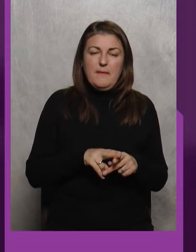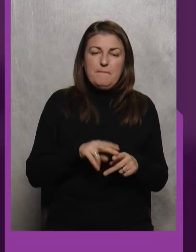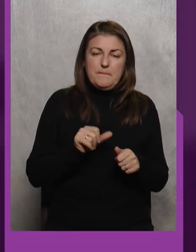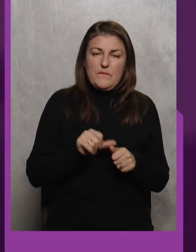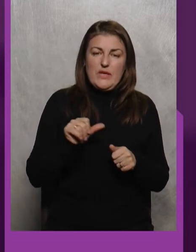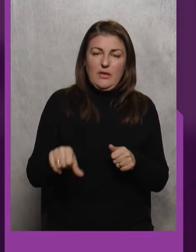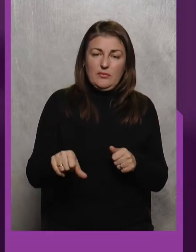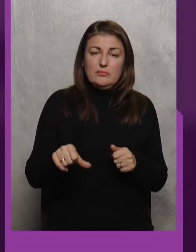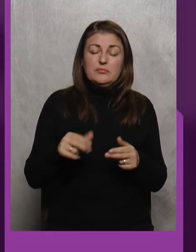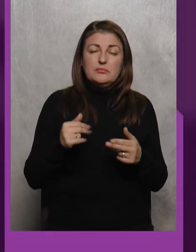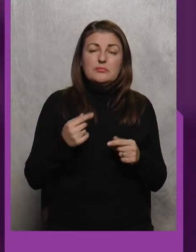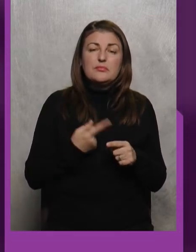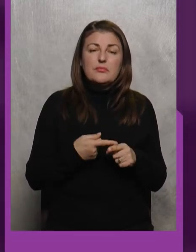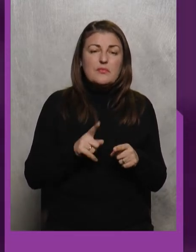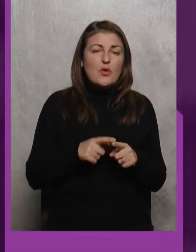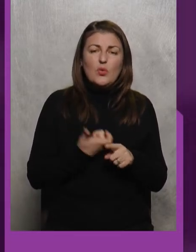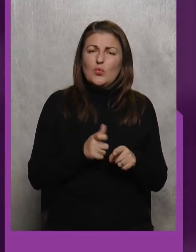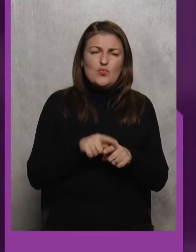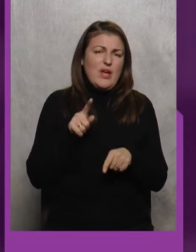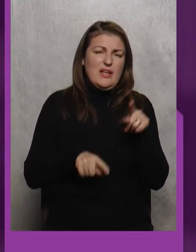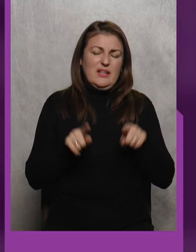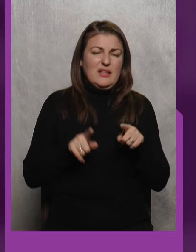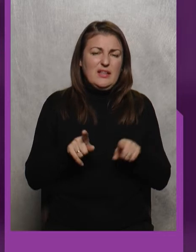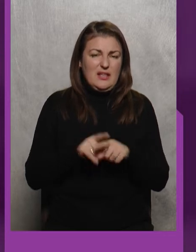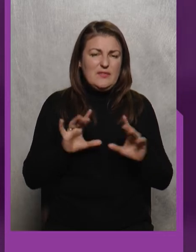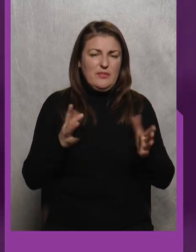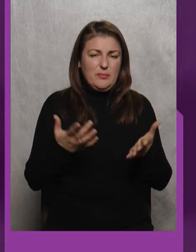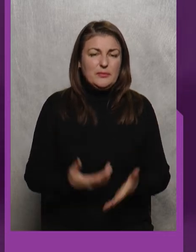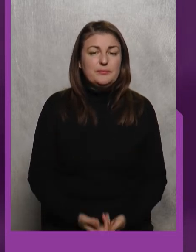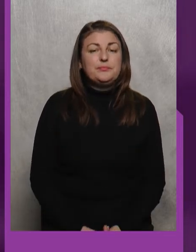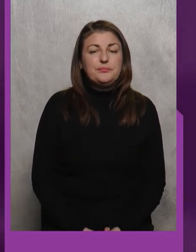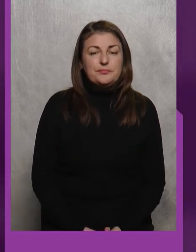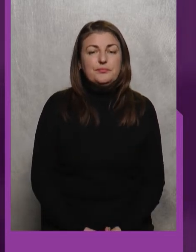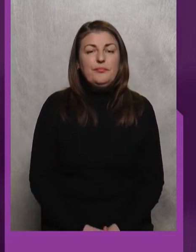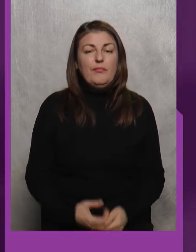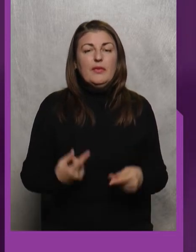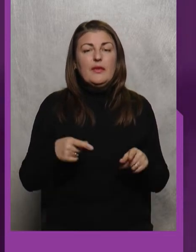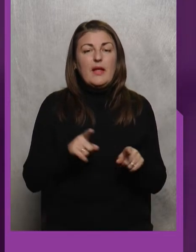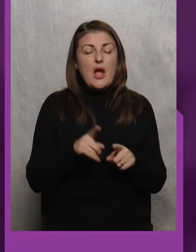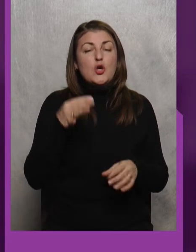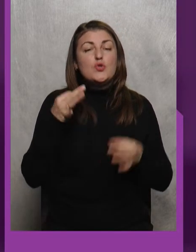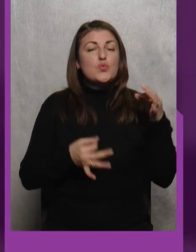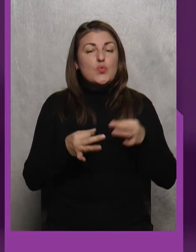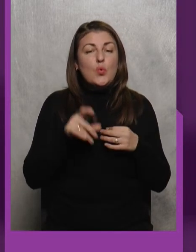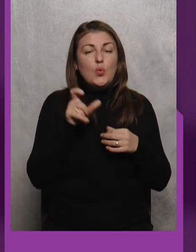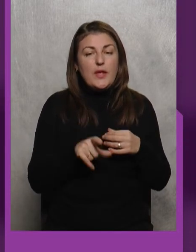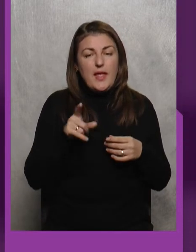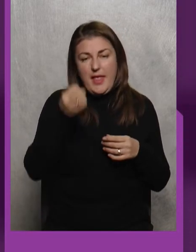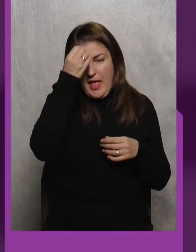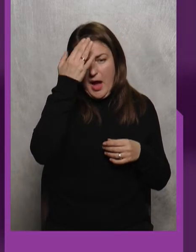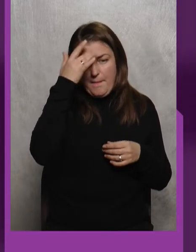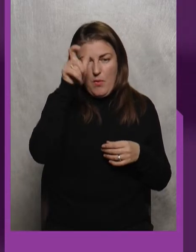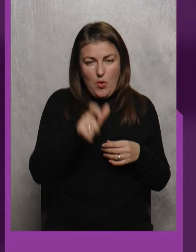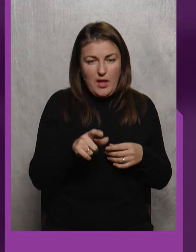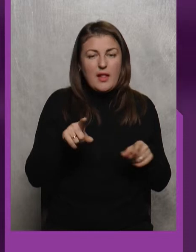Виняткове, очень рідкі слова Так, знову Судді, японець,